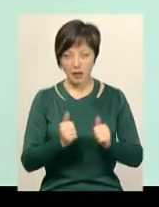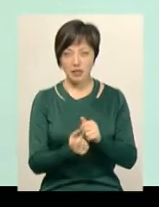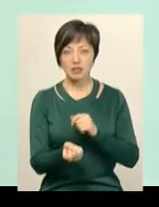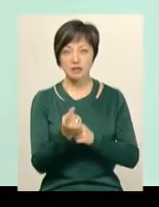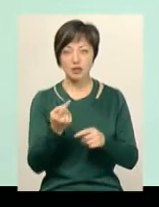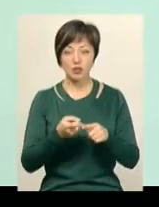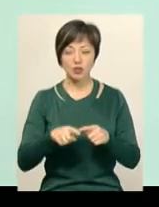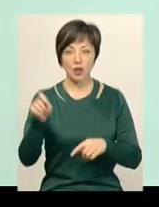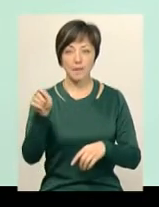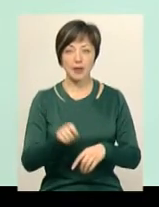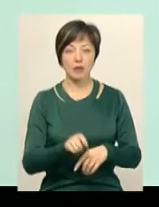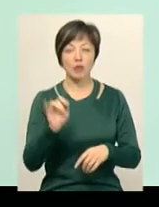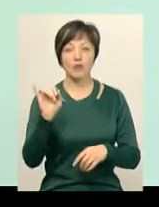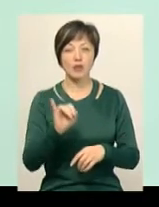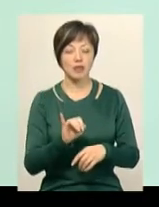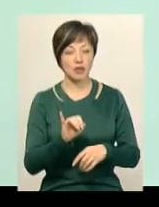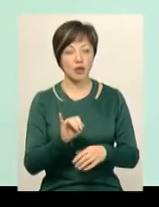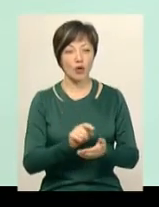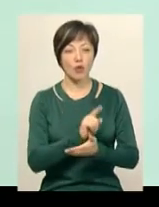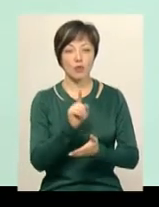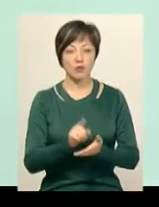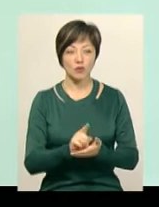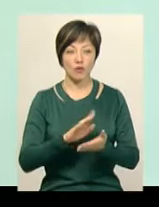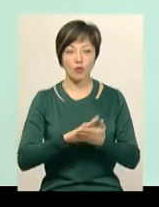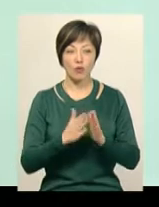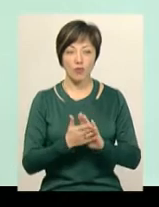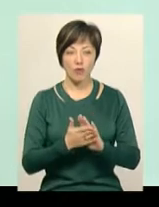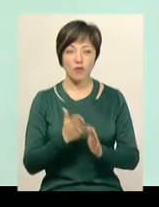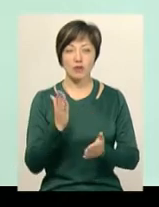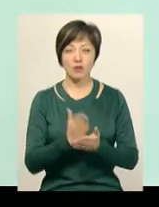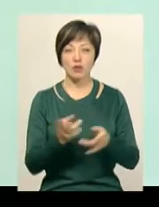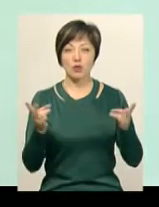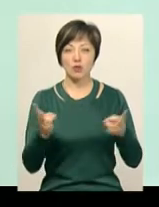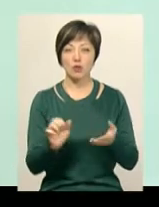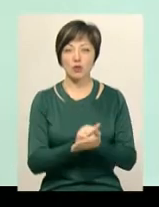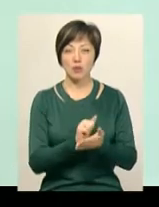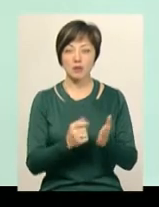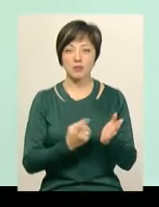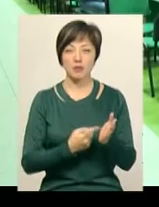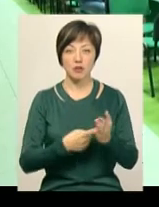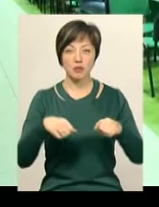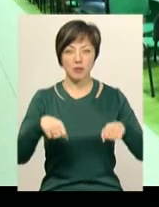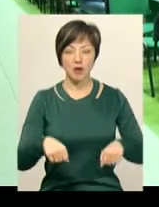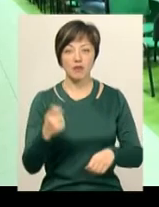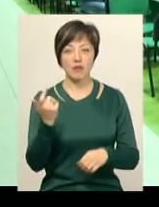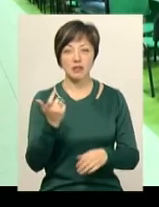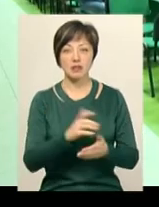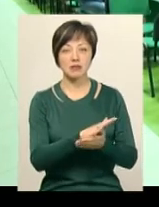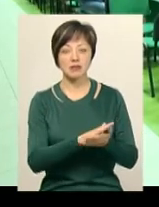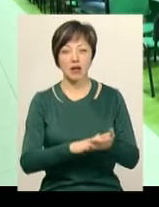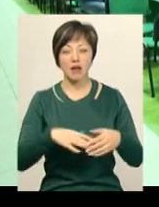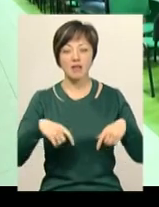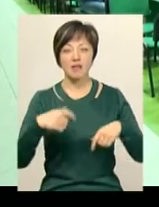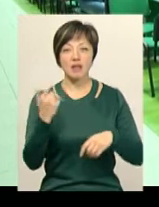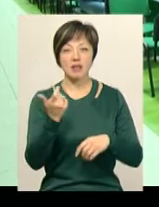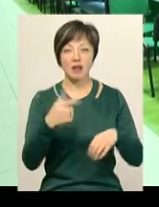прибув. І обов'язковою мовою є необхідний документ, який підтверджує право власності. Далі власникам автівок з